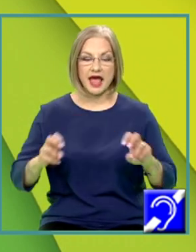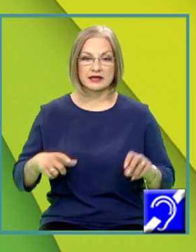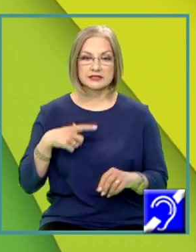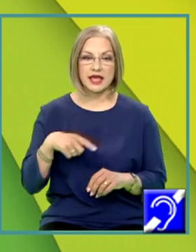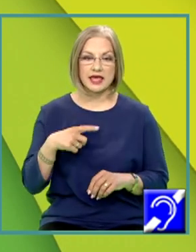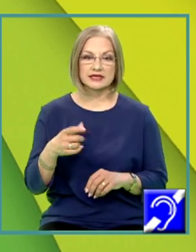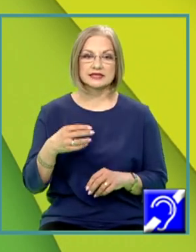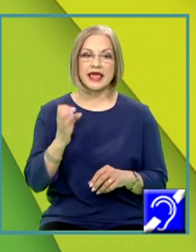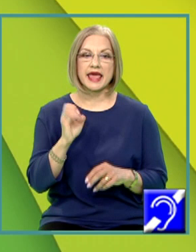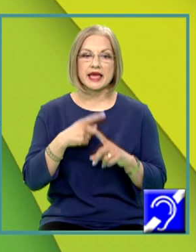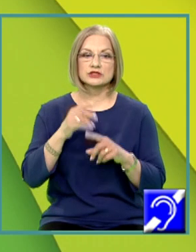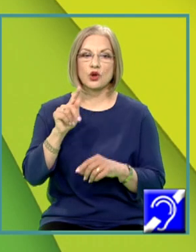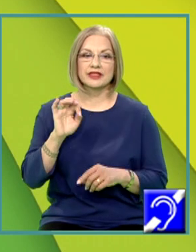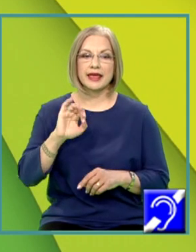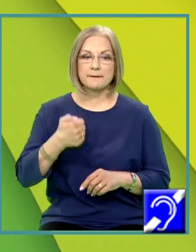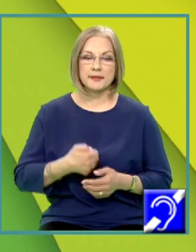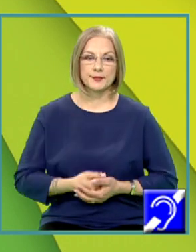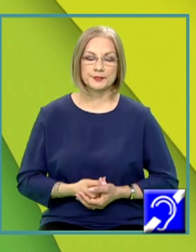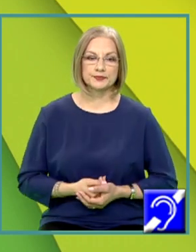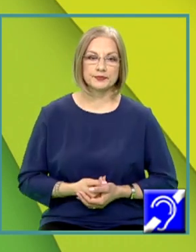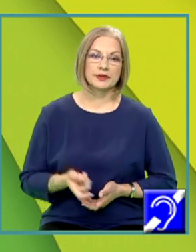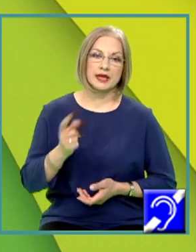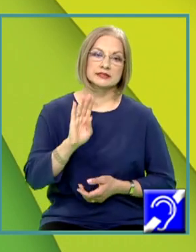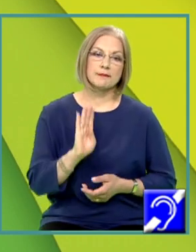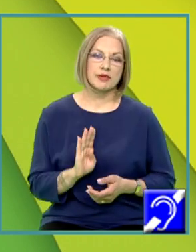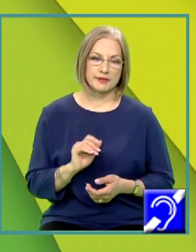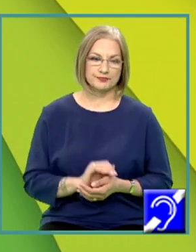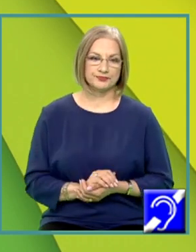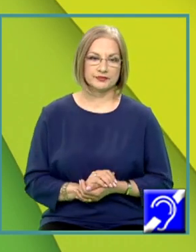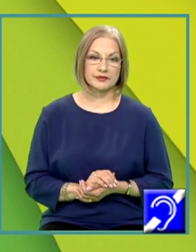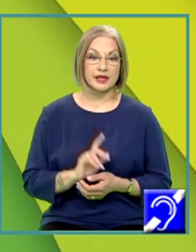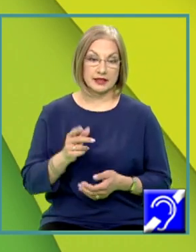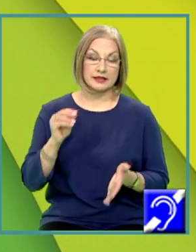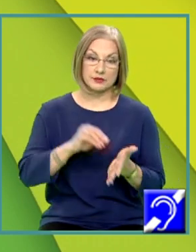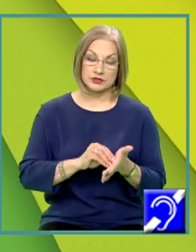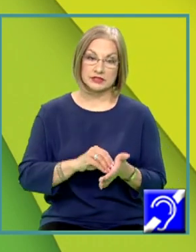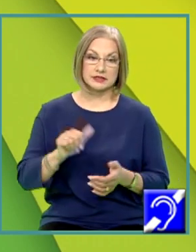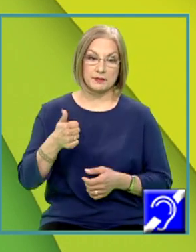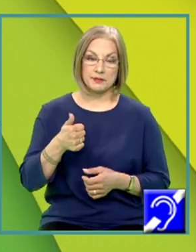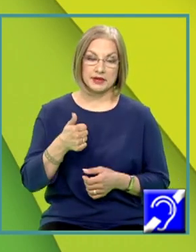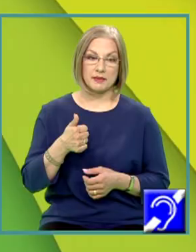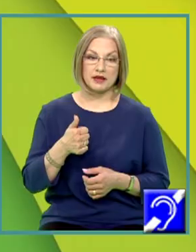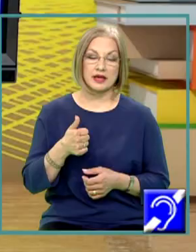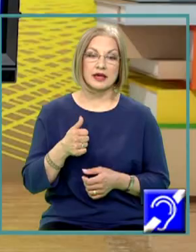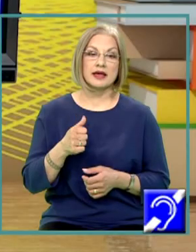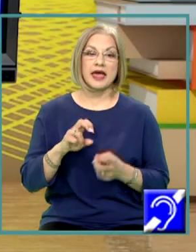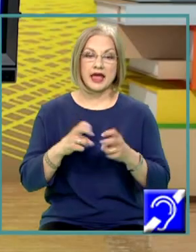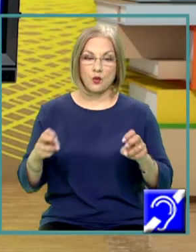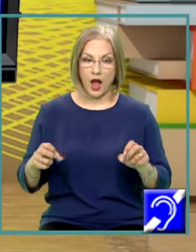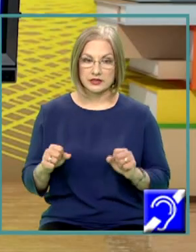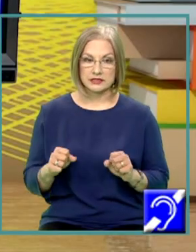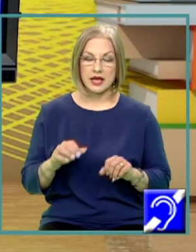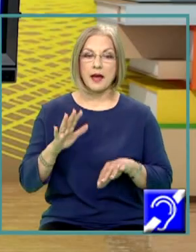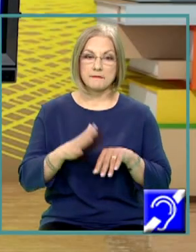exotermă. Iar la B mic, trebuie să scriem prima dată ecuația